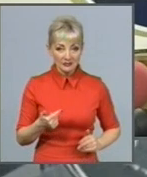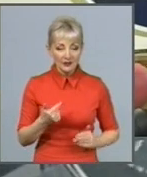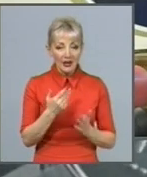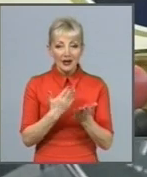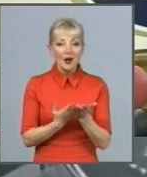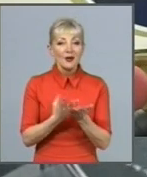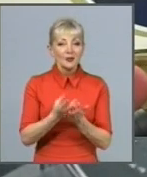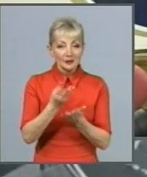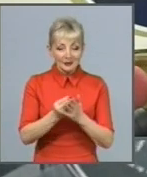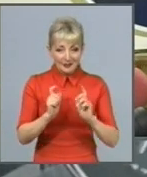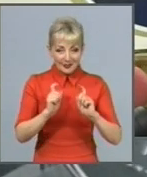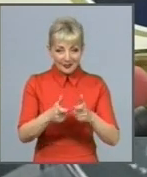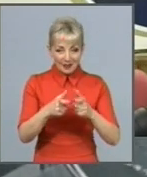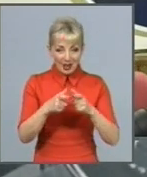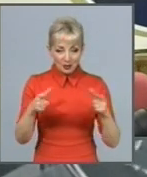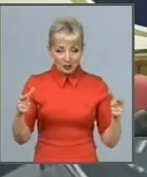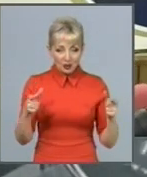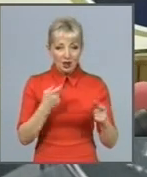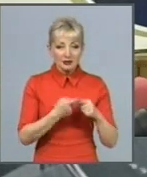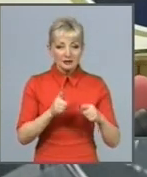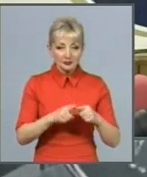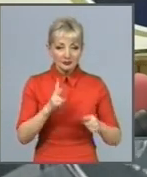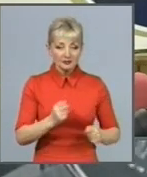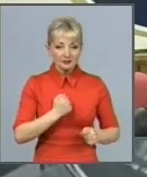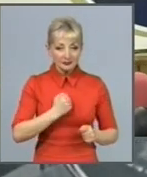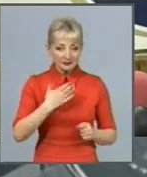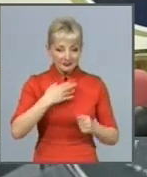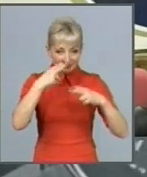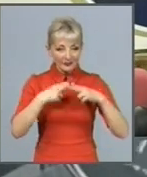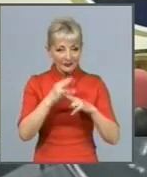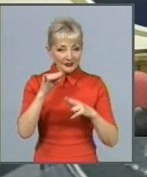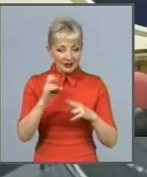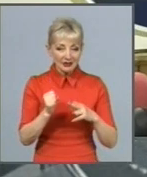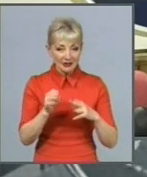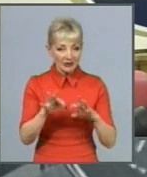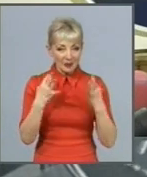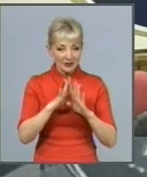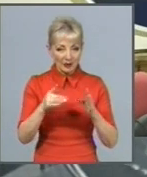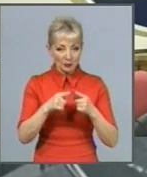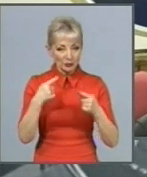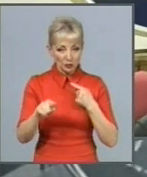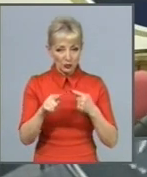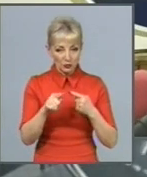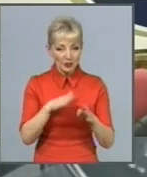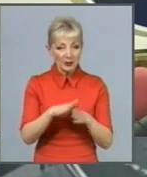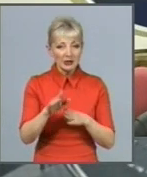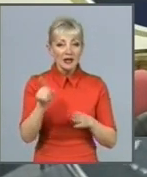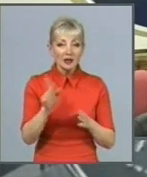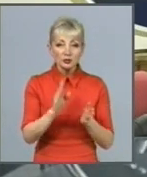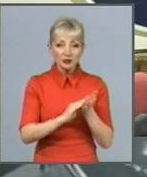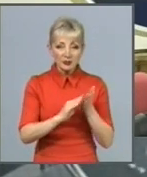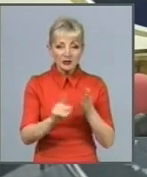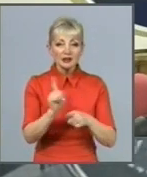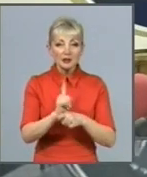шрифтом, ну, це, к сожалению, наша техника так не позволяет сделать по-другому, там буде написано, що нормативні начислення вот такі,